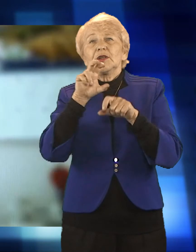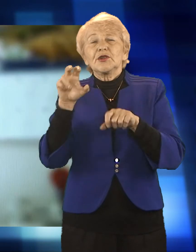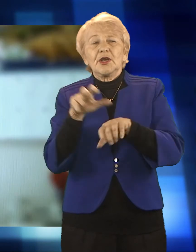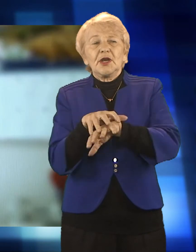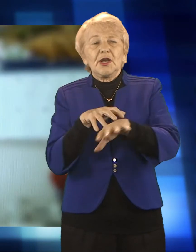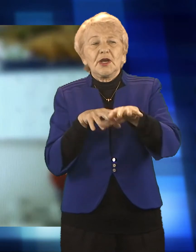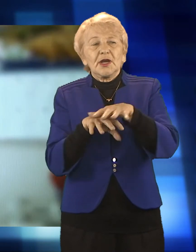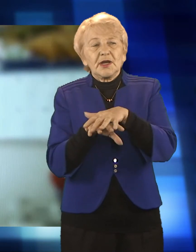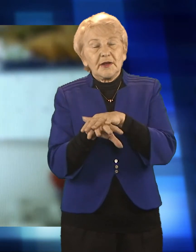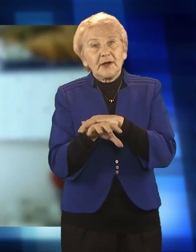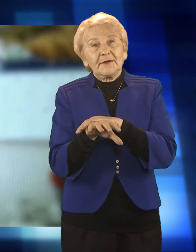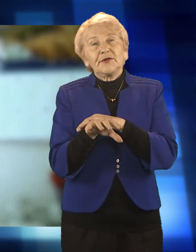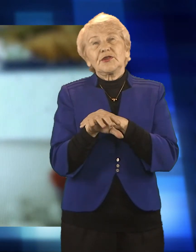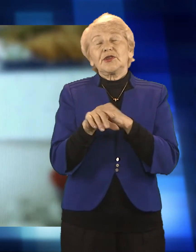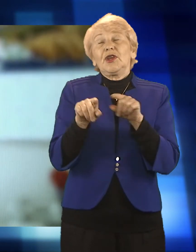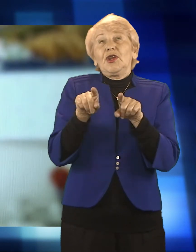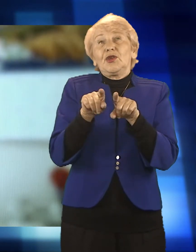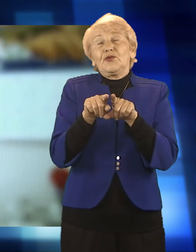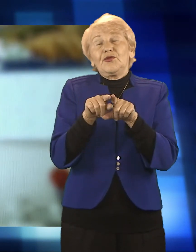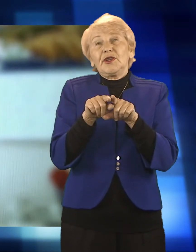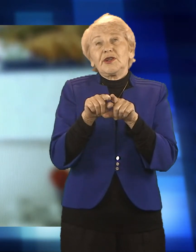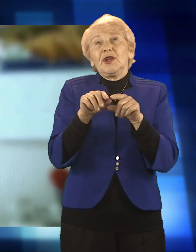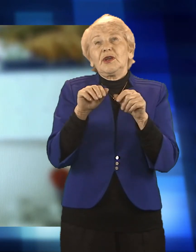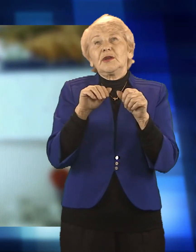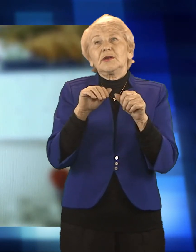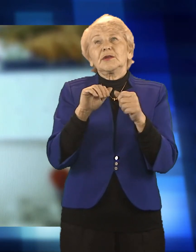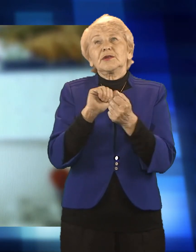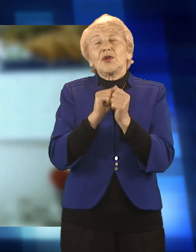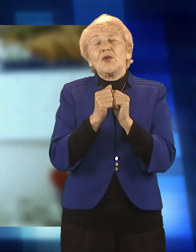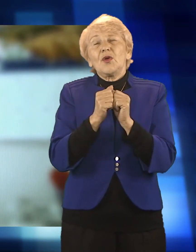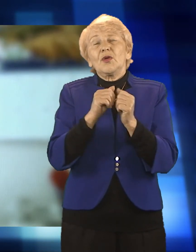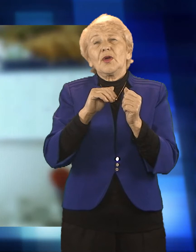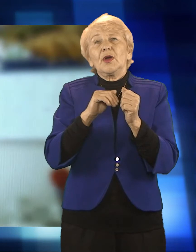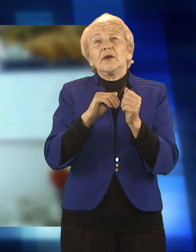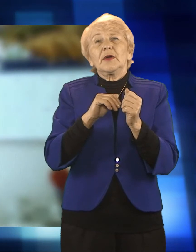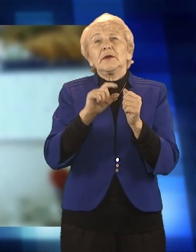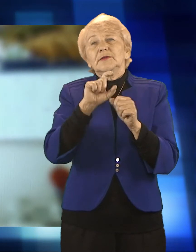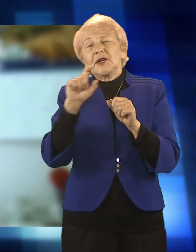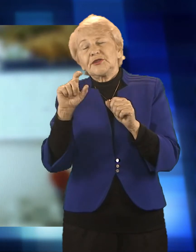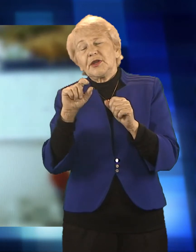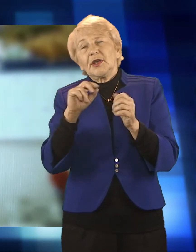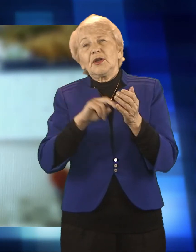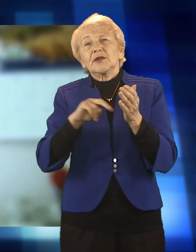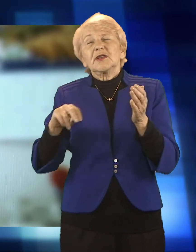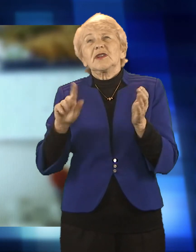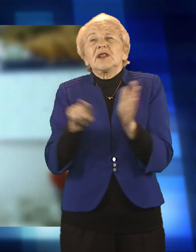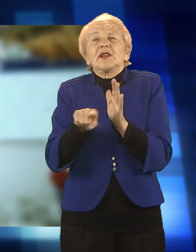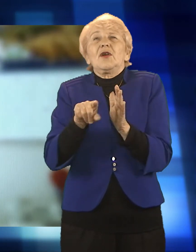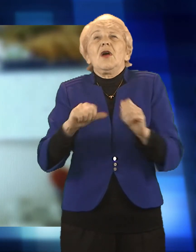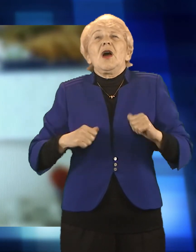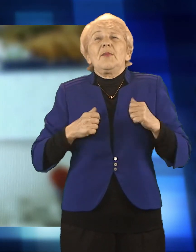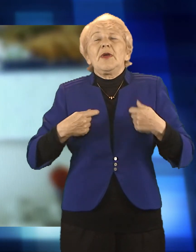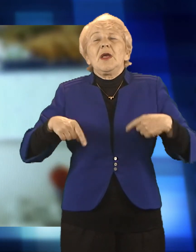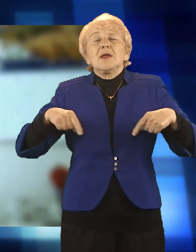wszelkiego rodzaju odstępy, no aczkolwiek nie jest wskazane, aby ludzie się zbierali w skupiskach. Stąd też